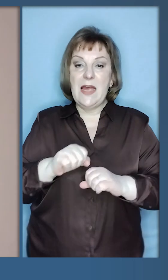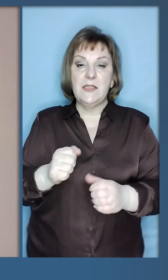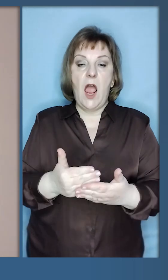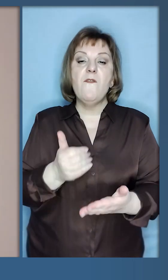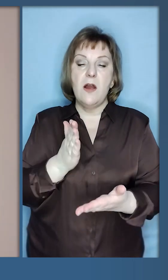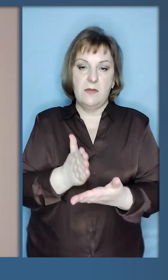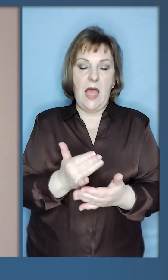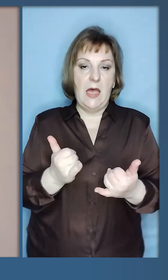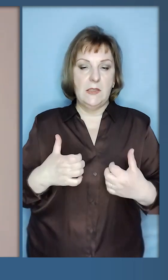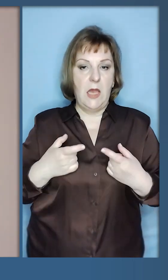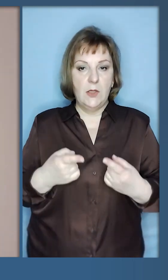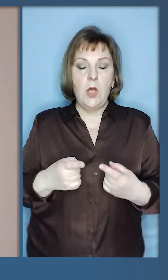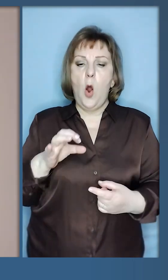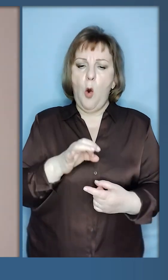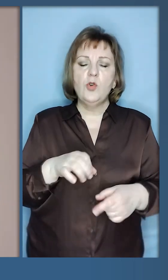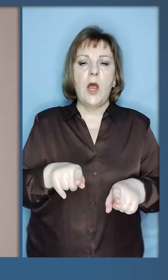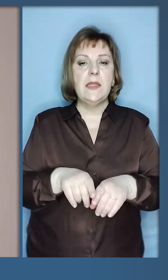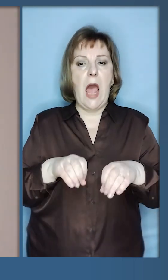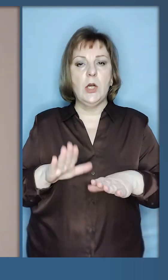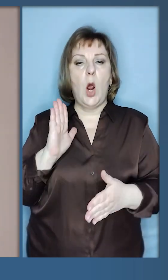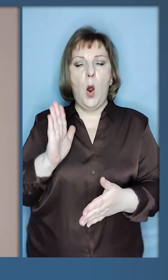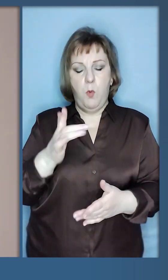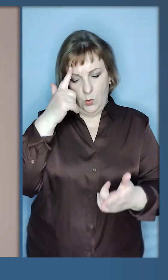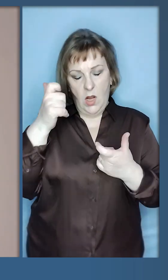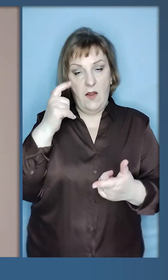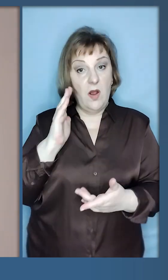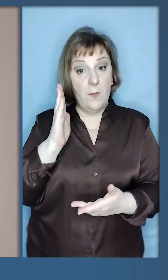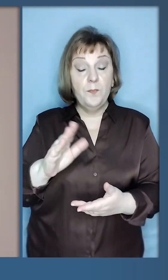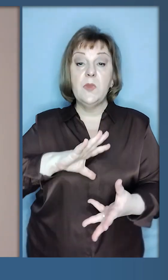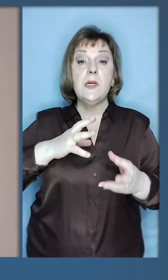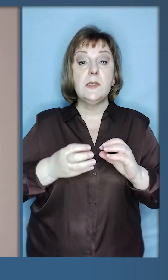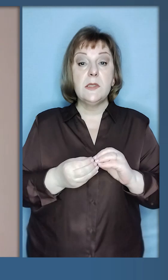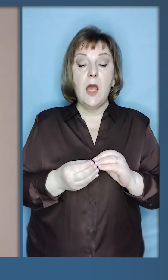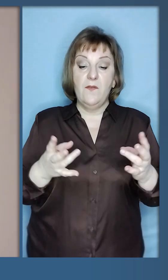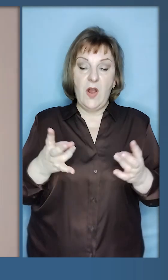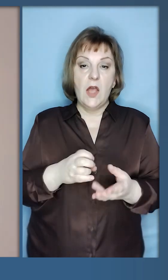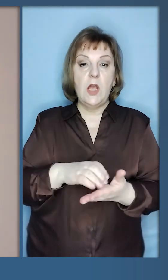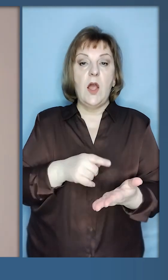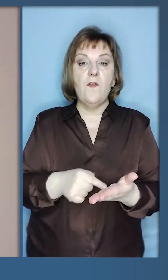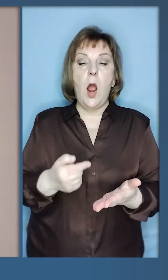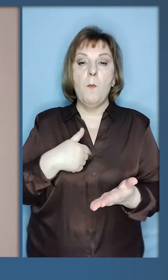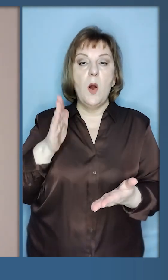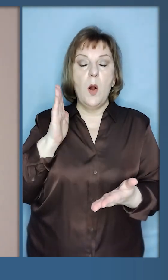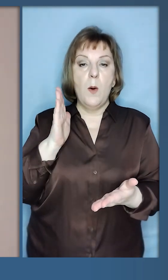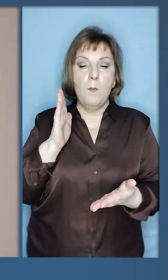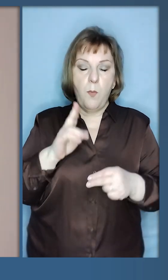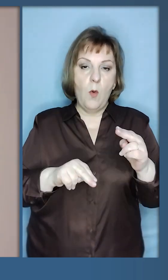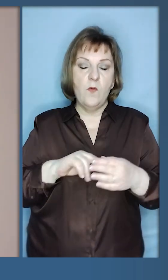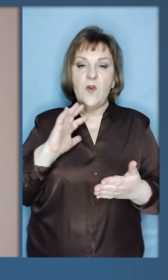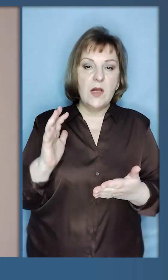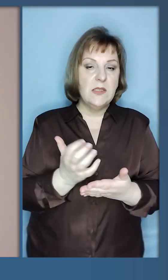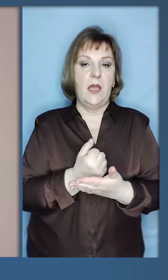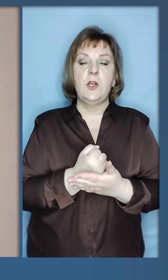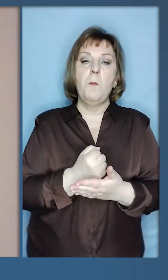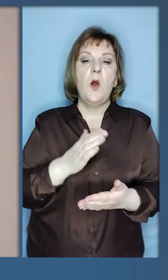захисті від наявних зараз загроз. Про кожне таке рішення буду інформувати. Загалом, варто визначити, що ми будемо поєднувати,